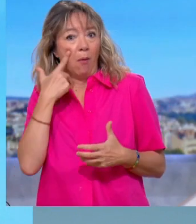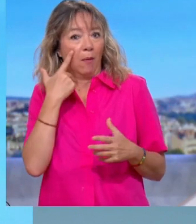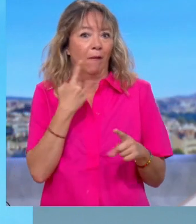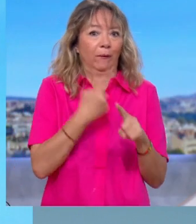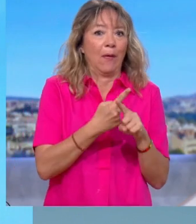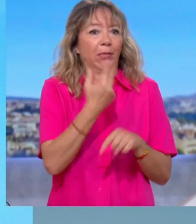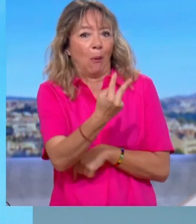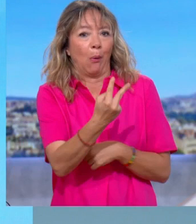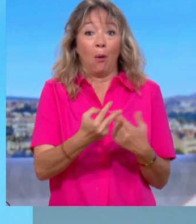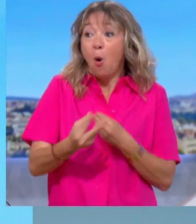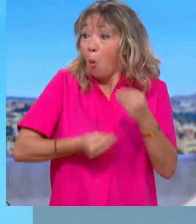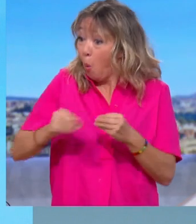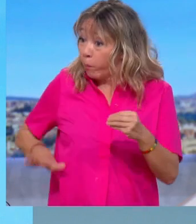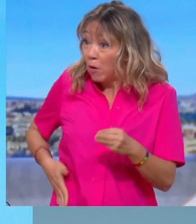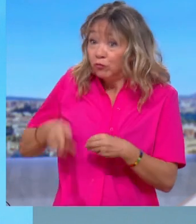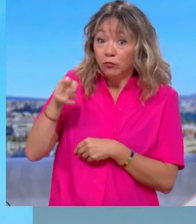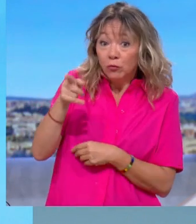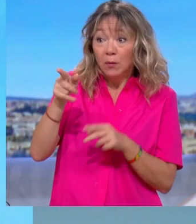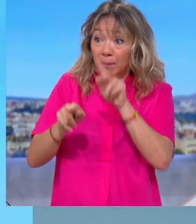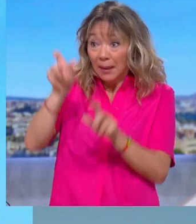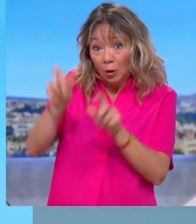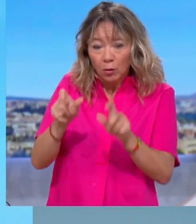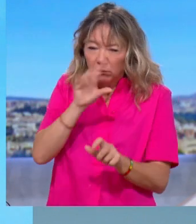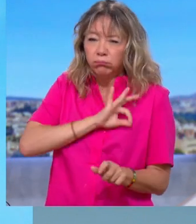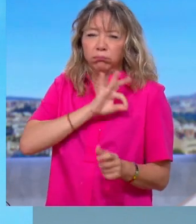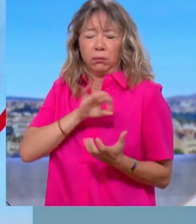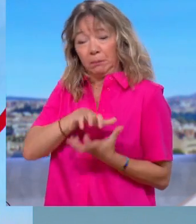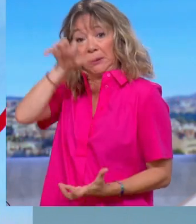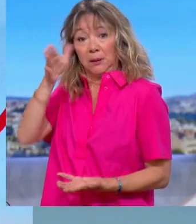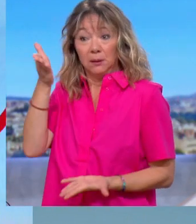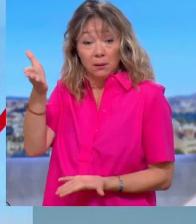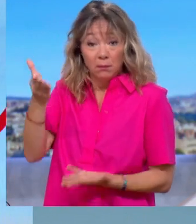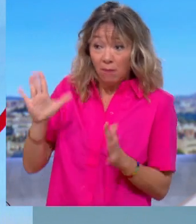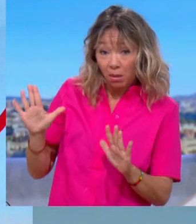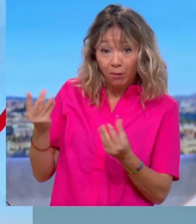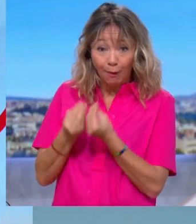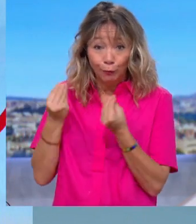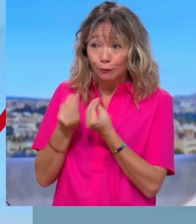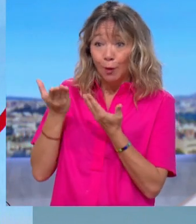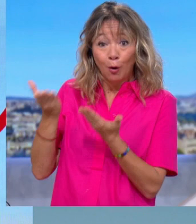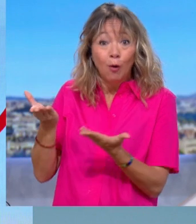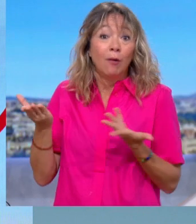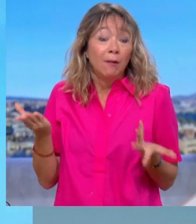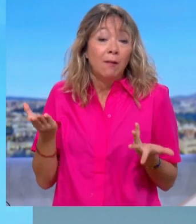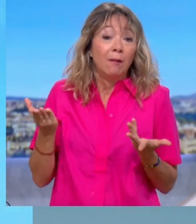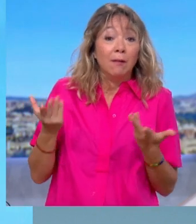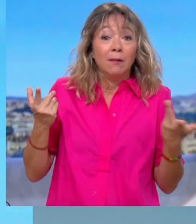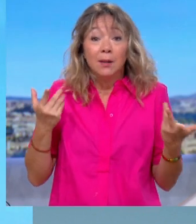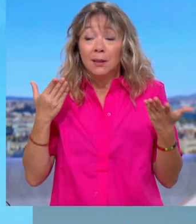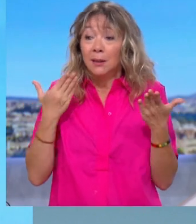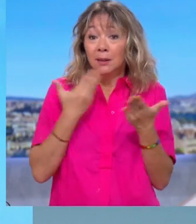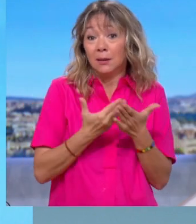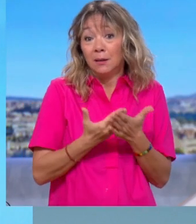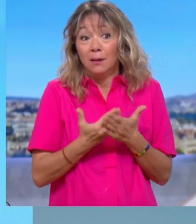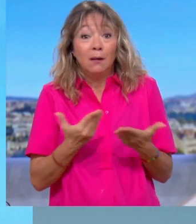ou il vient de la poche de ceux qui font des super profits et qui, aujourd'hui, malheureusement, sont dans une situation où, parfois, il constate